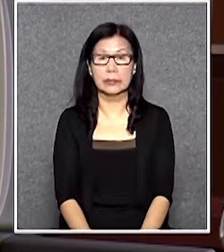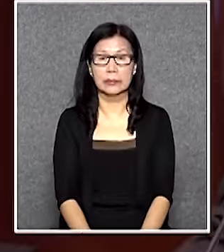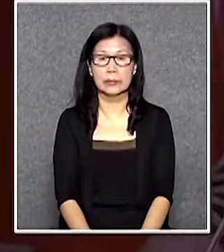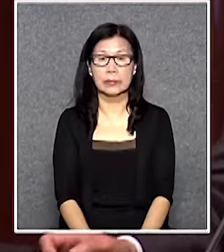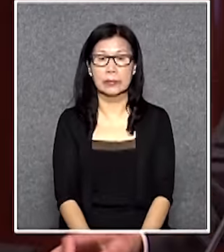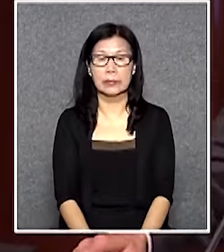郭家麒議員答行去